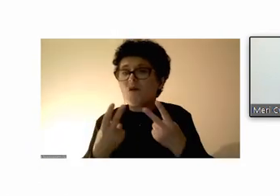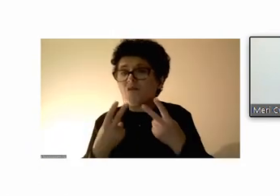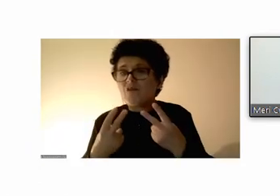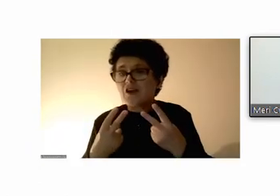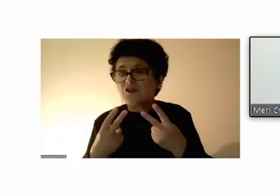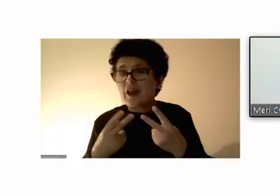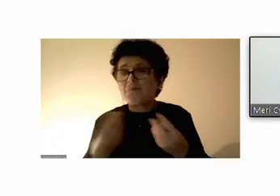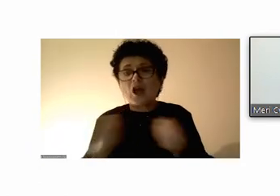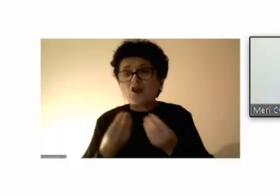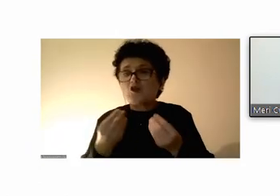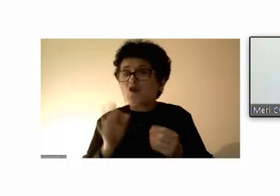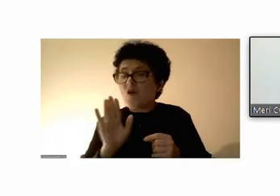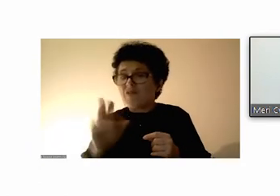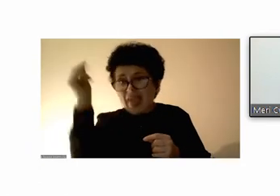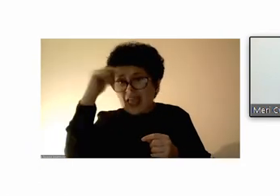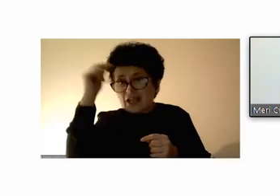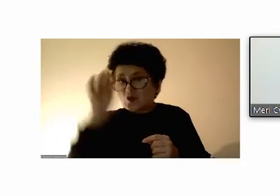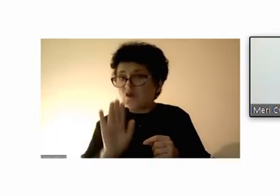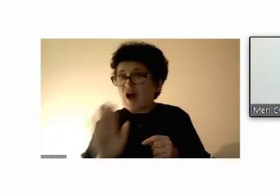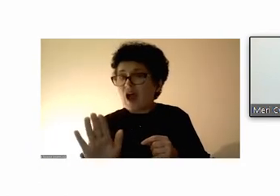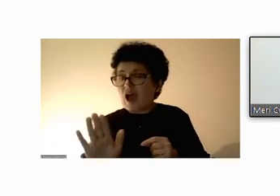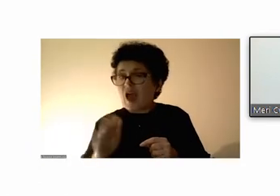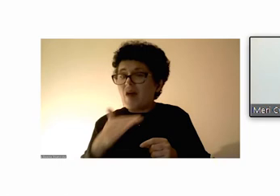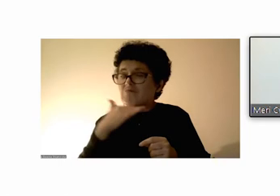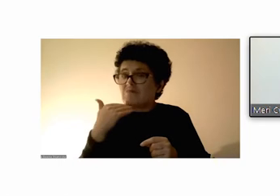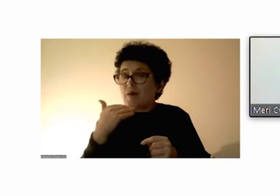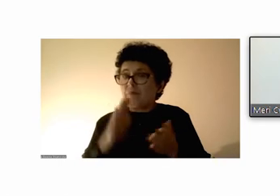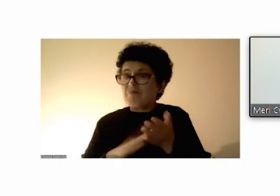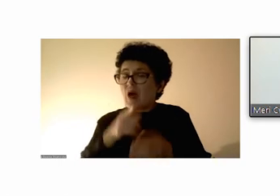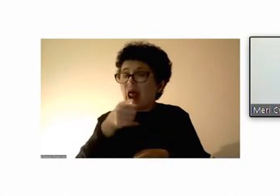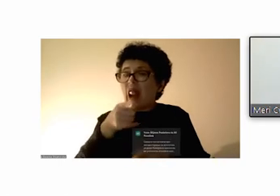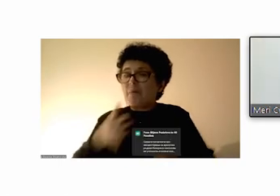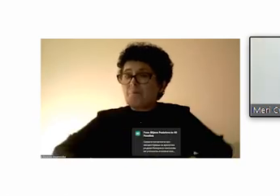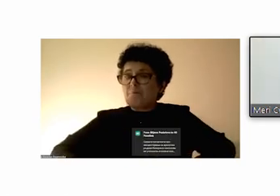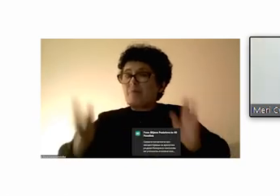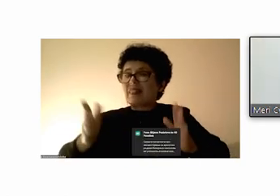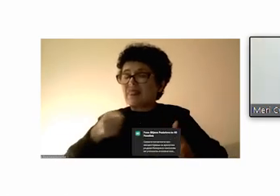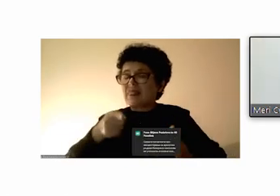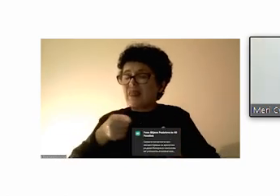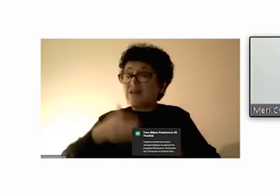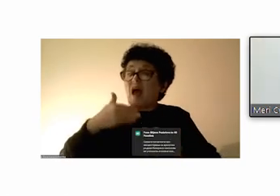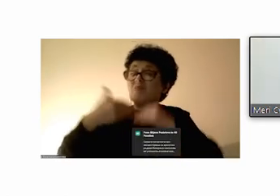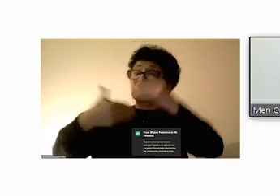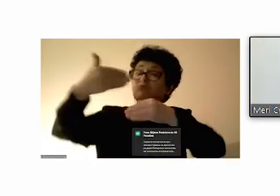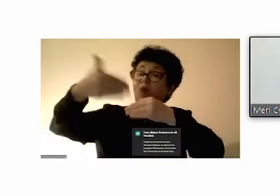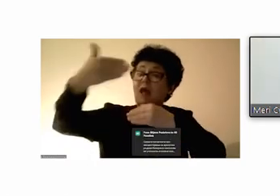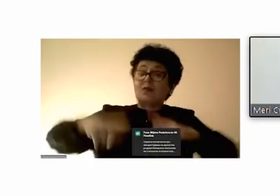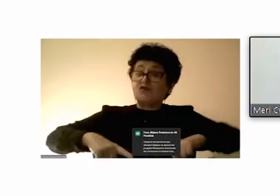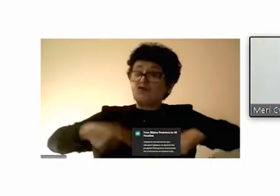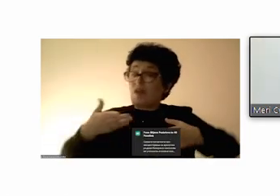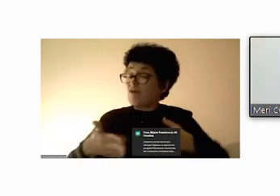тие искуства нивни и тоа како им го прават, патот им го насочуваат за понатаму во животот.